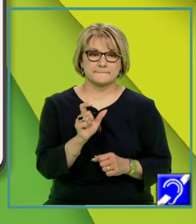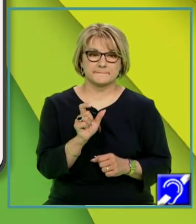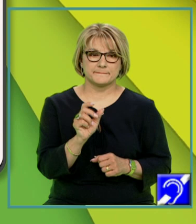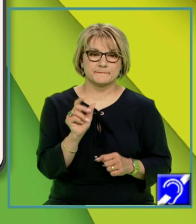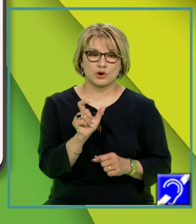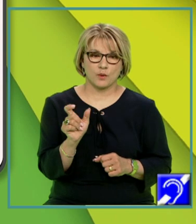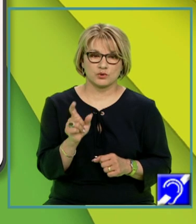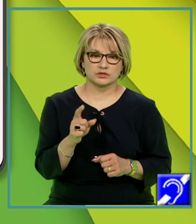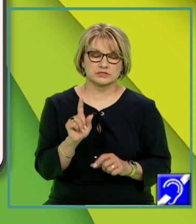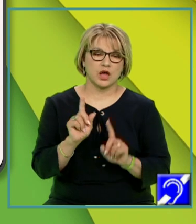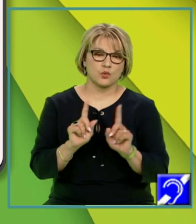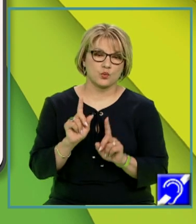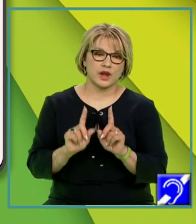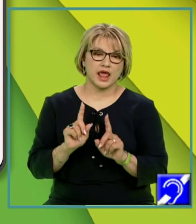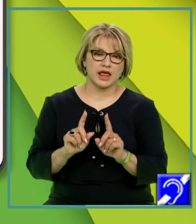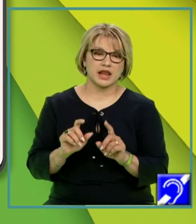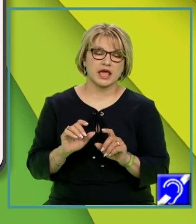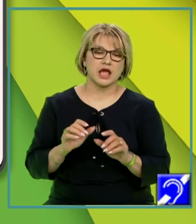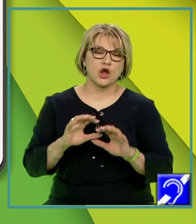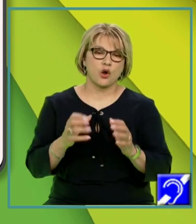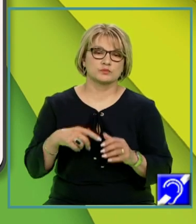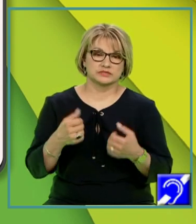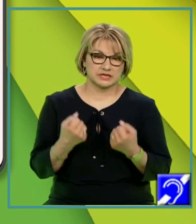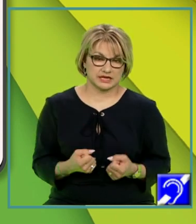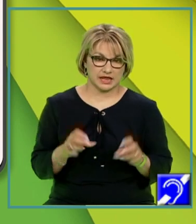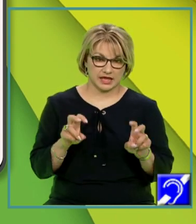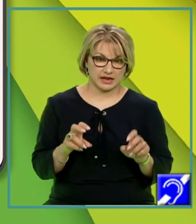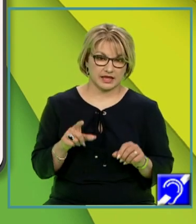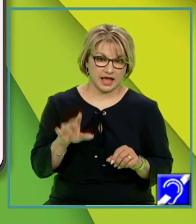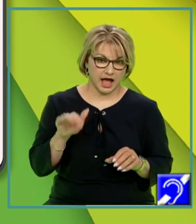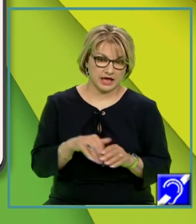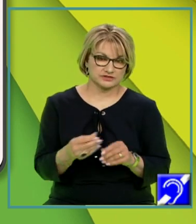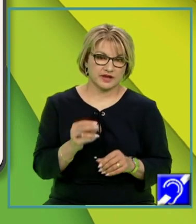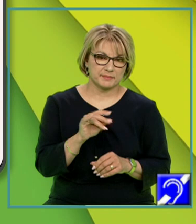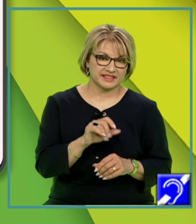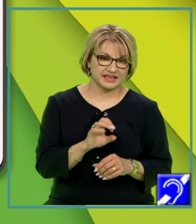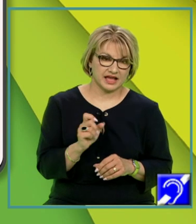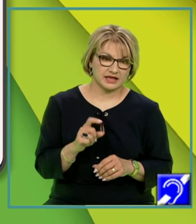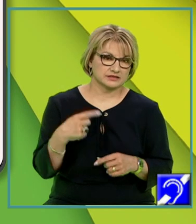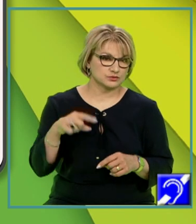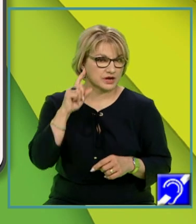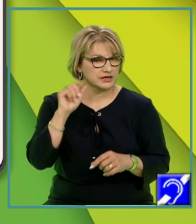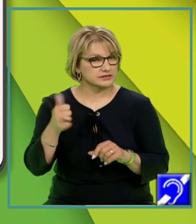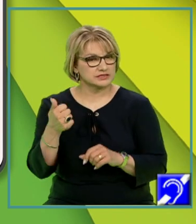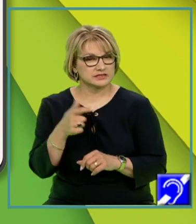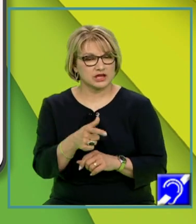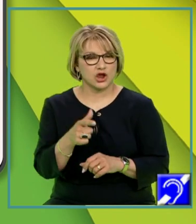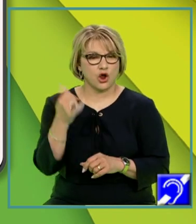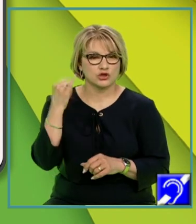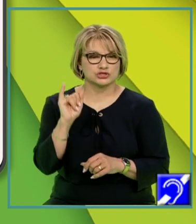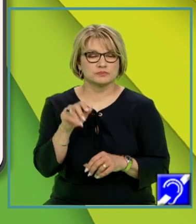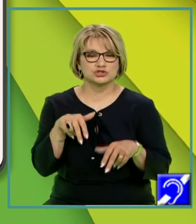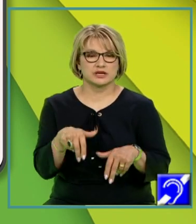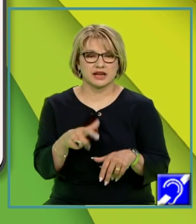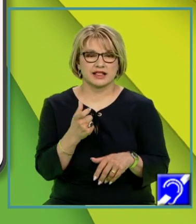corpuri sunt grele conține ceva în predicat și nu era gândit de fapt în conceptul general de corp. Ea sporește